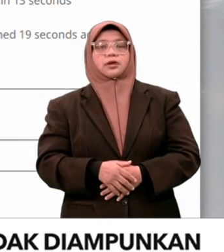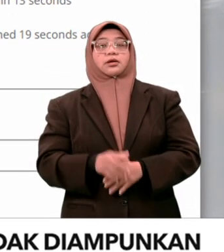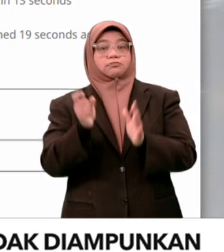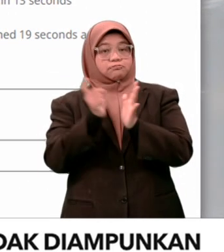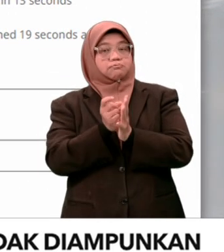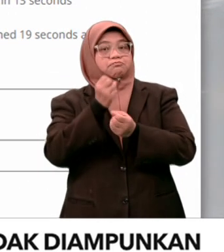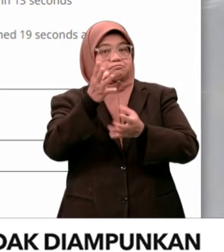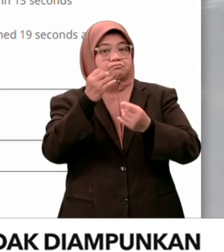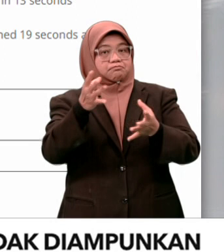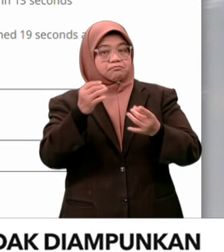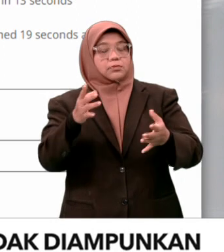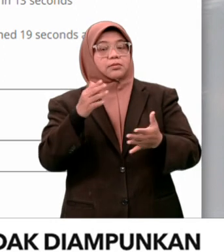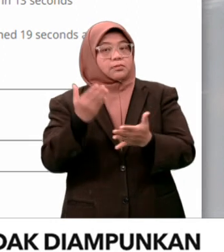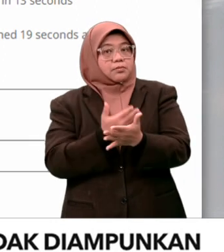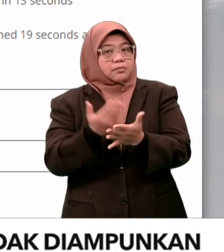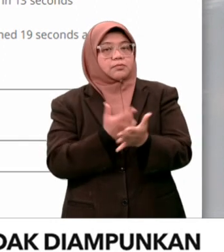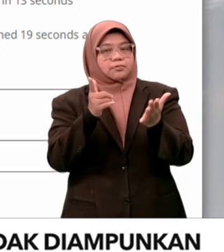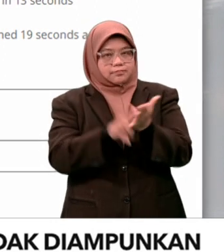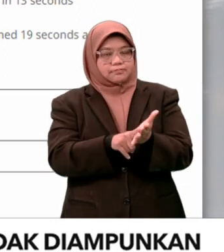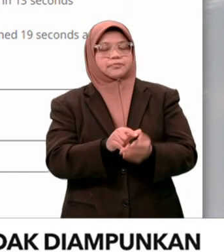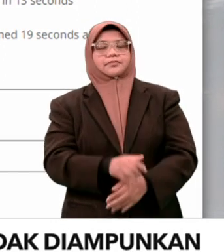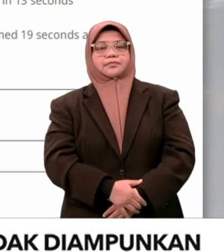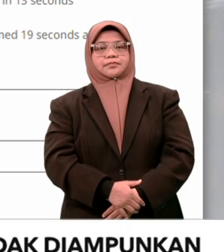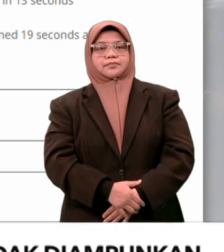semasa berhubung kedua-dua petisyen ini.